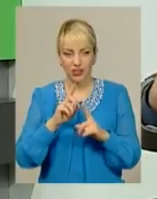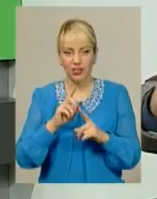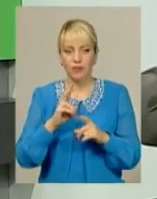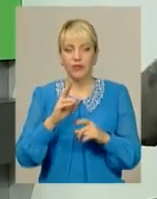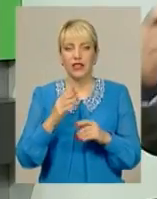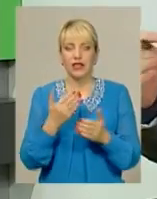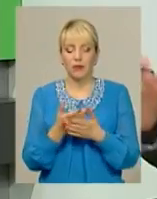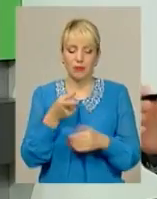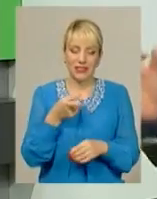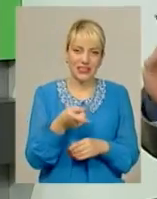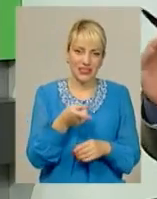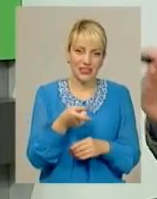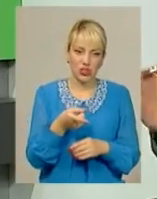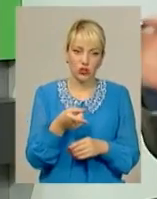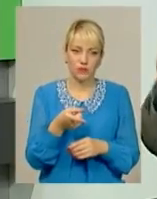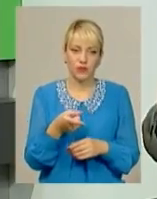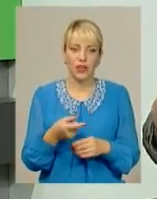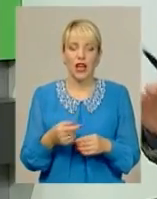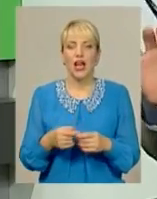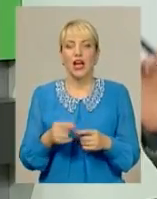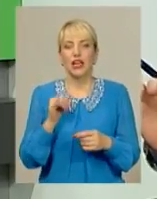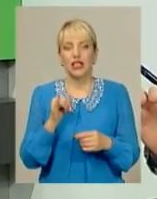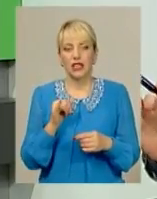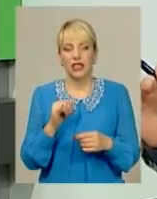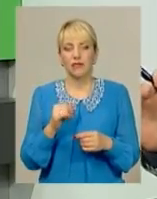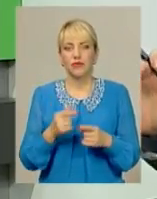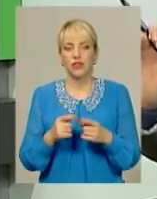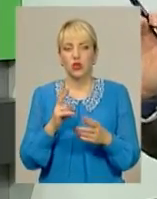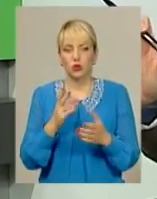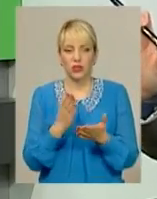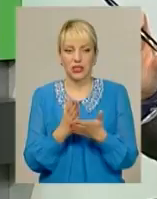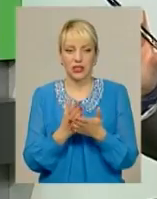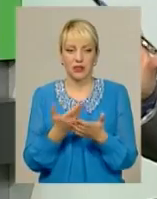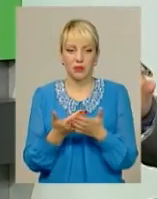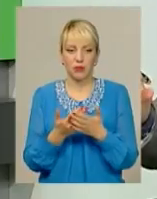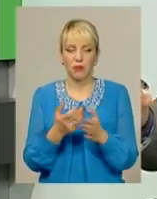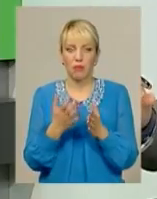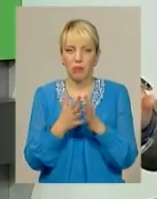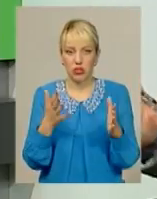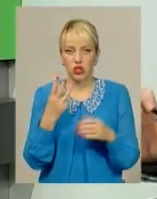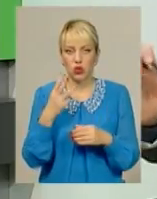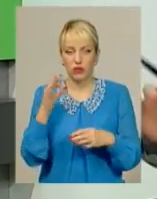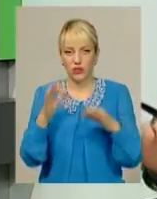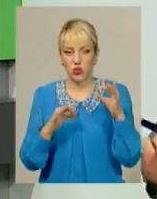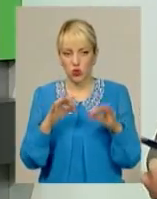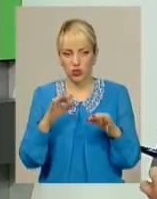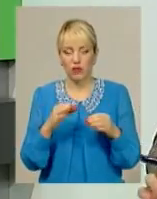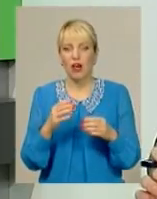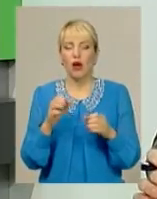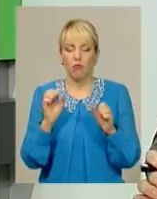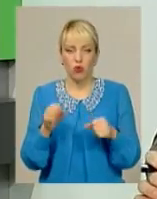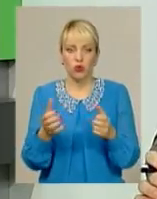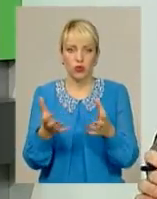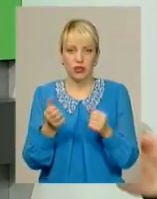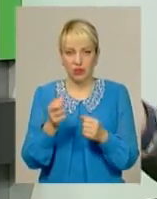наблизились до нього, відповідно до закону, частина партії, яка не пройшла в Раду, але має, здається, більше 3%, якщо я не помиляюсь, також отримують державне